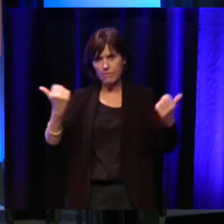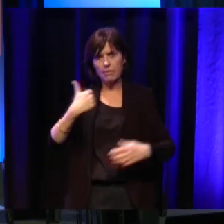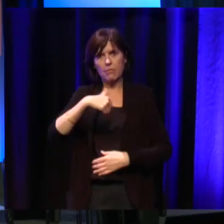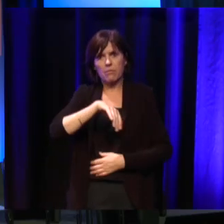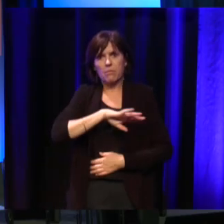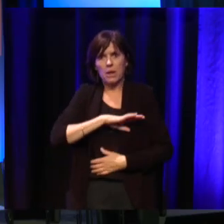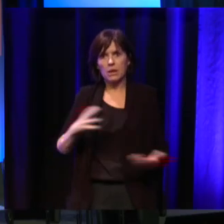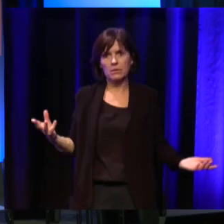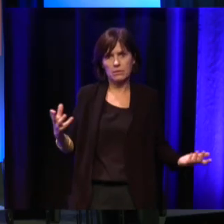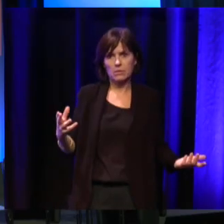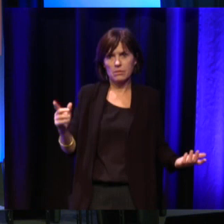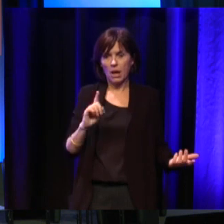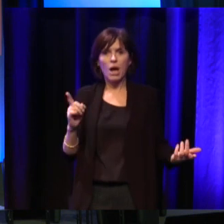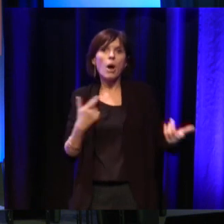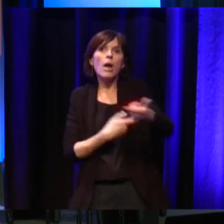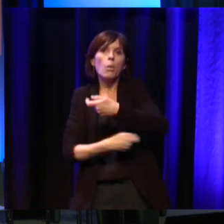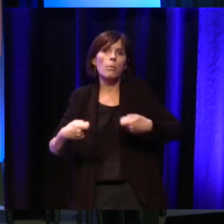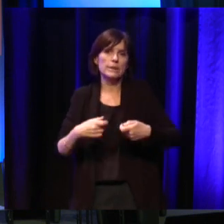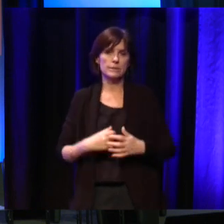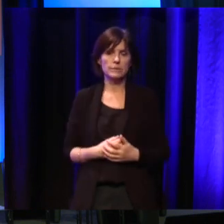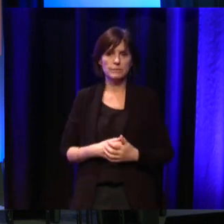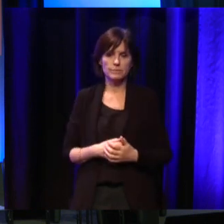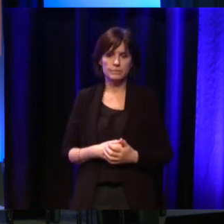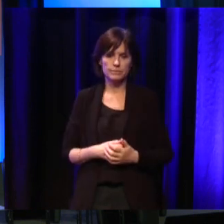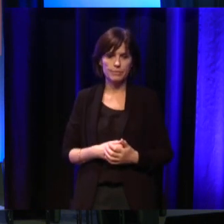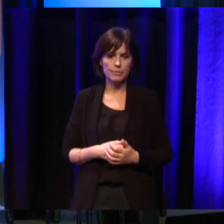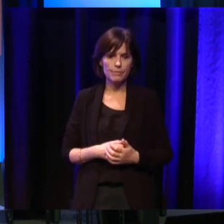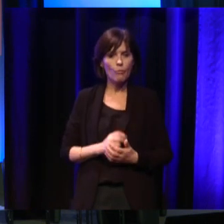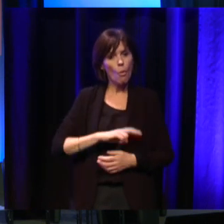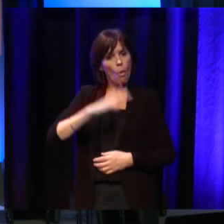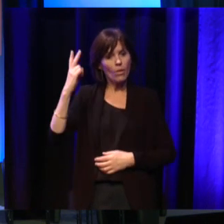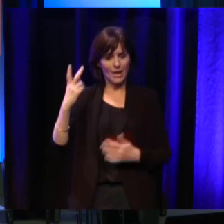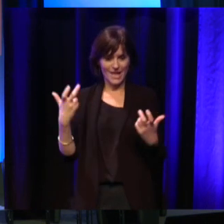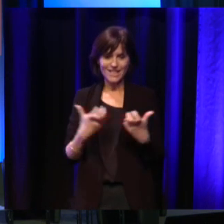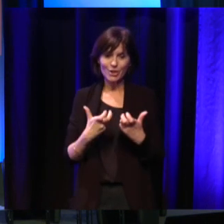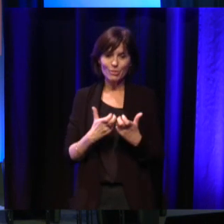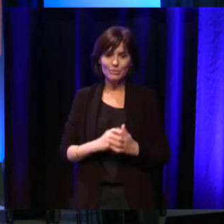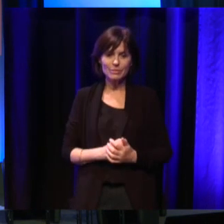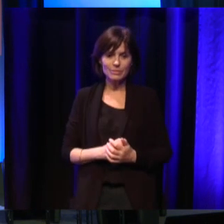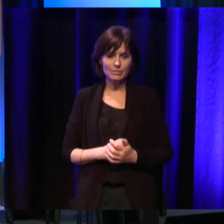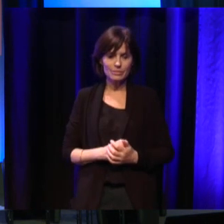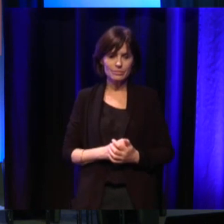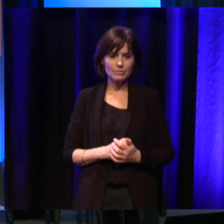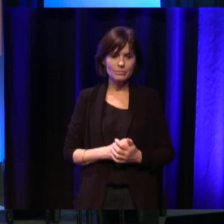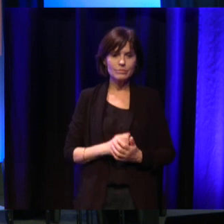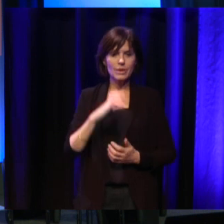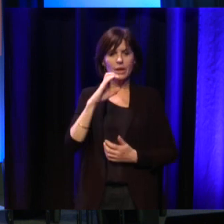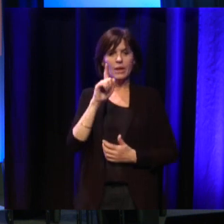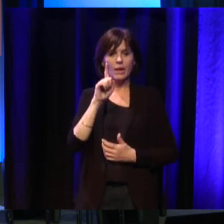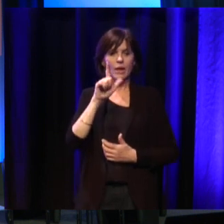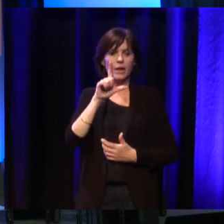-delà des considérations économiques. Alors là, j'ai encore un autre exemple qui est que, par exemple, le glyphosate,